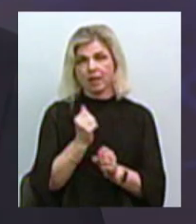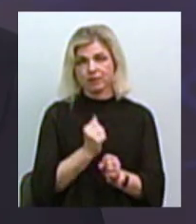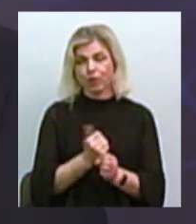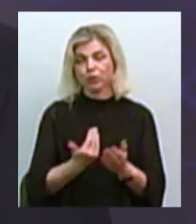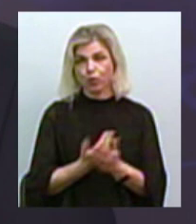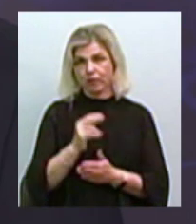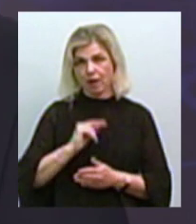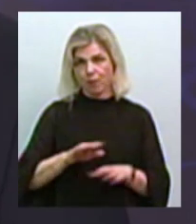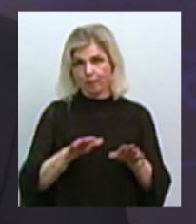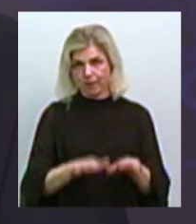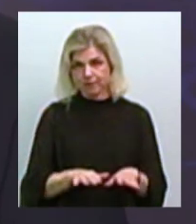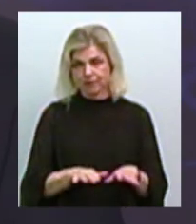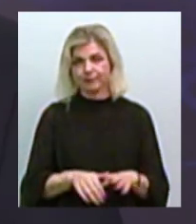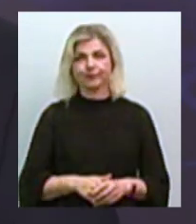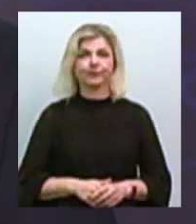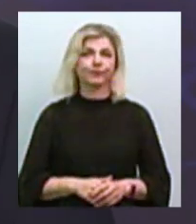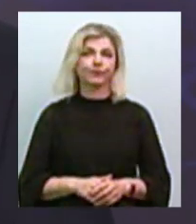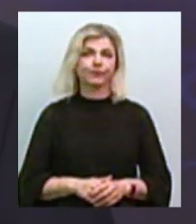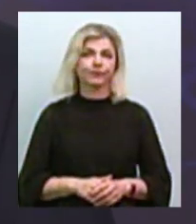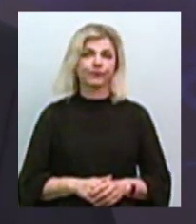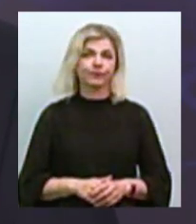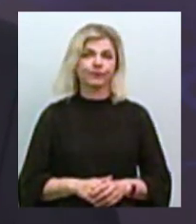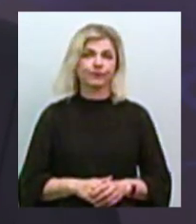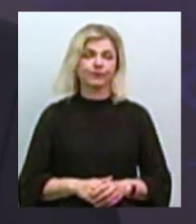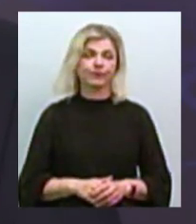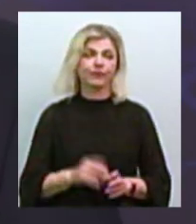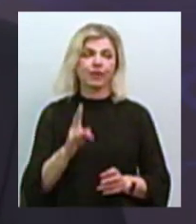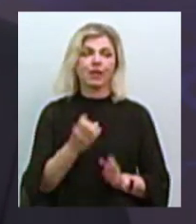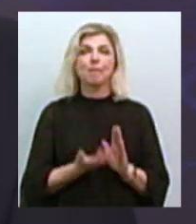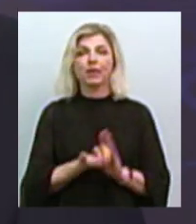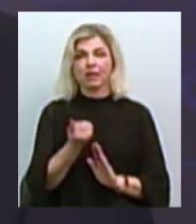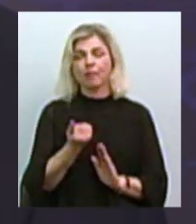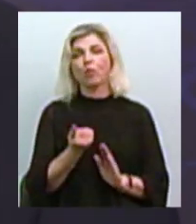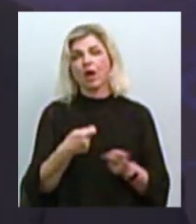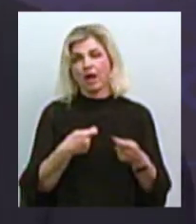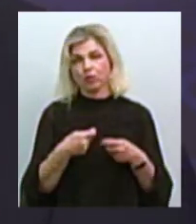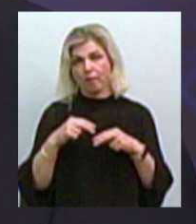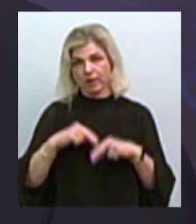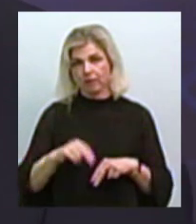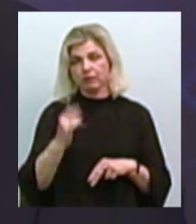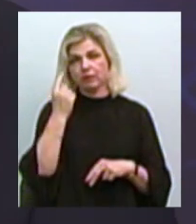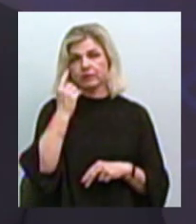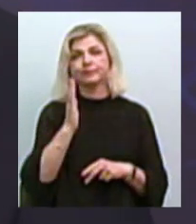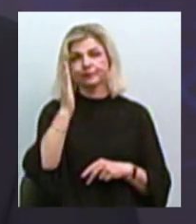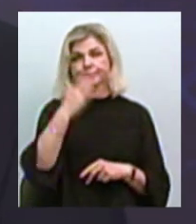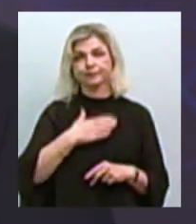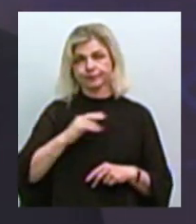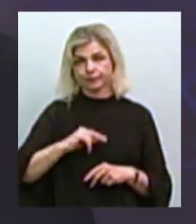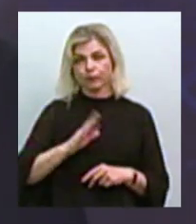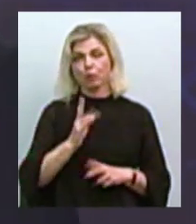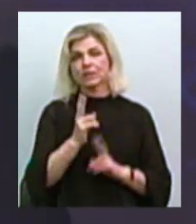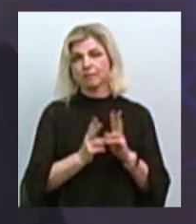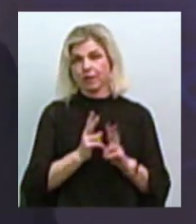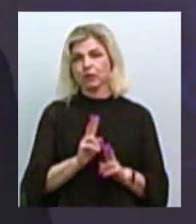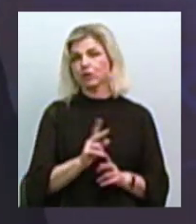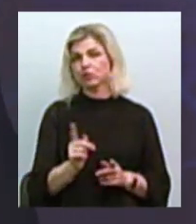нових робочих місць, на підтримку ринку праці. Я думаю, що у нас і в подальшій нашій роботі будуть ті зміни, які